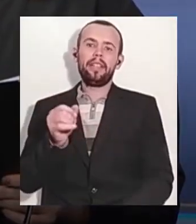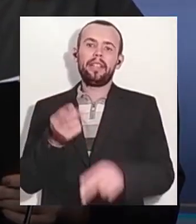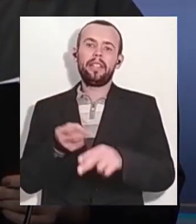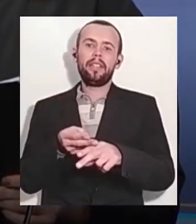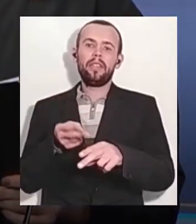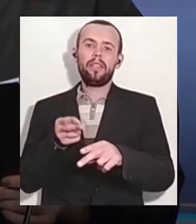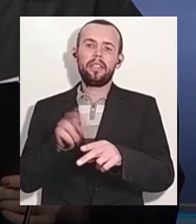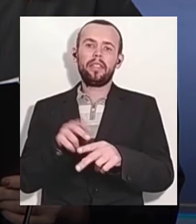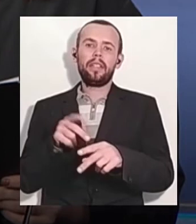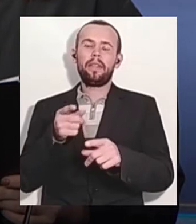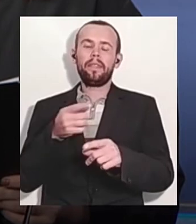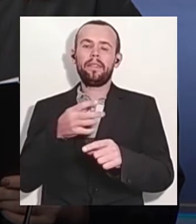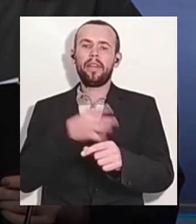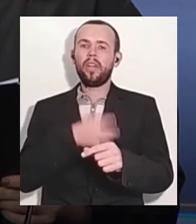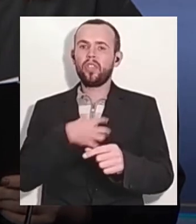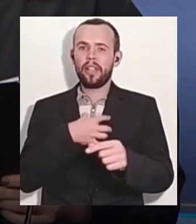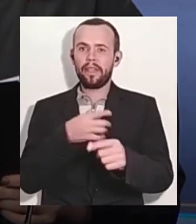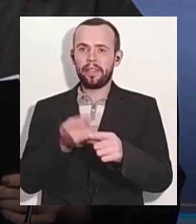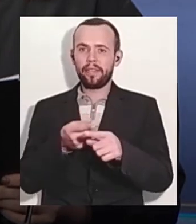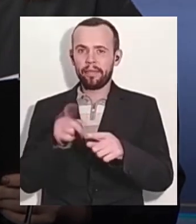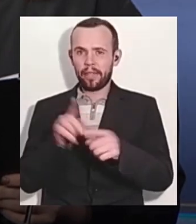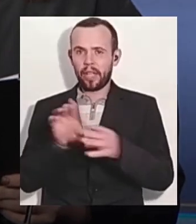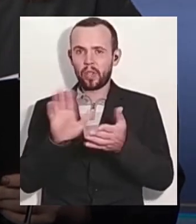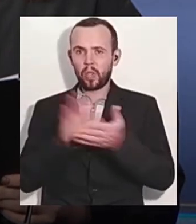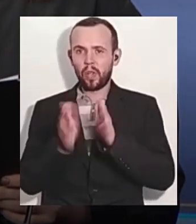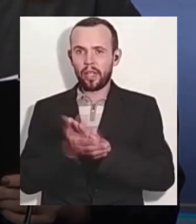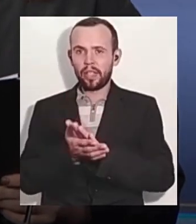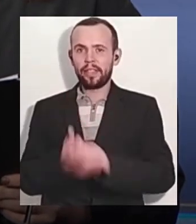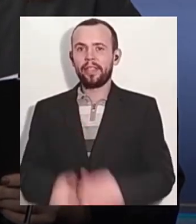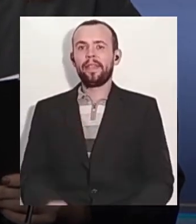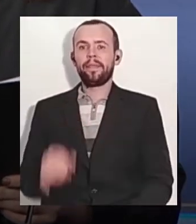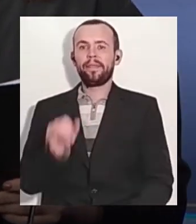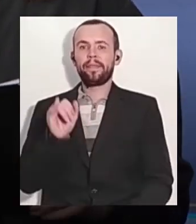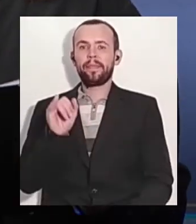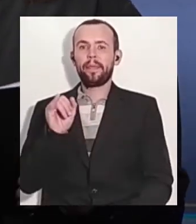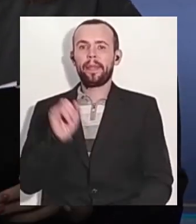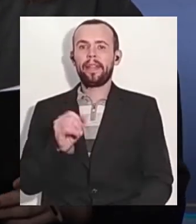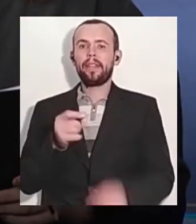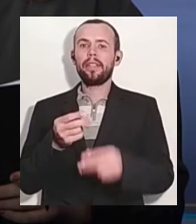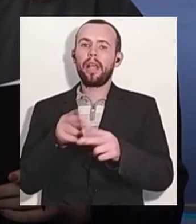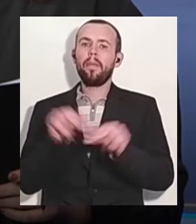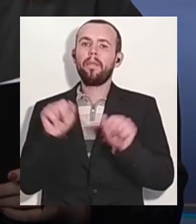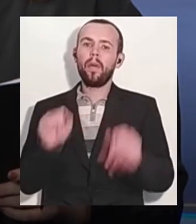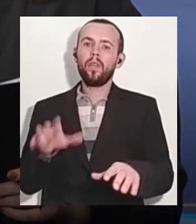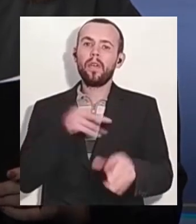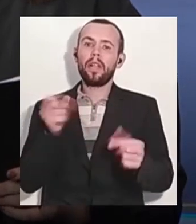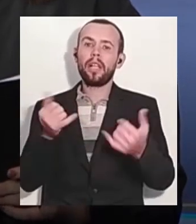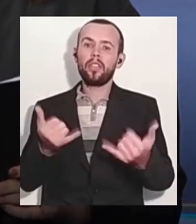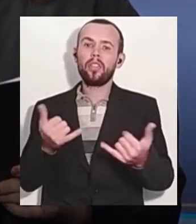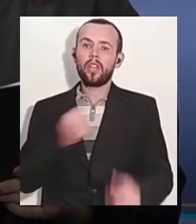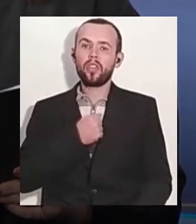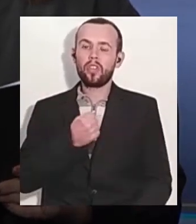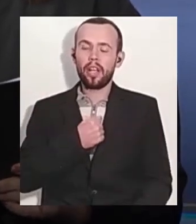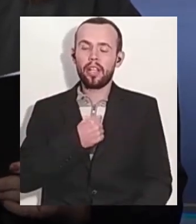20 засуджених. Решта – всі працівники системи. Ну, нема діагностики. Ну, ви розумієте, якщо